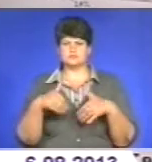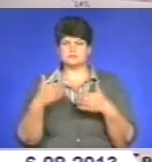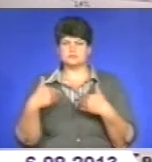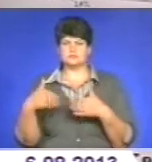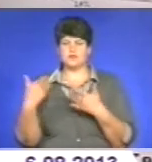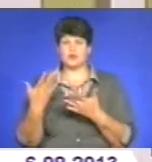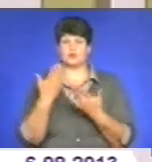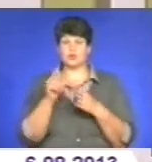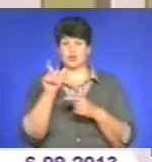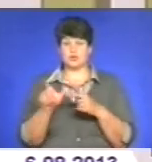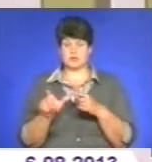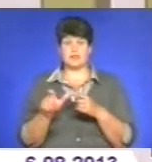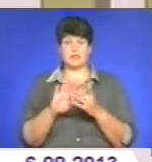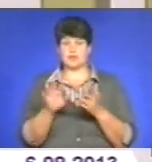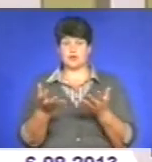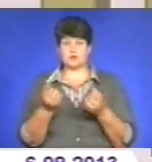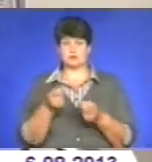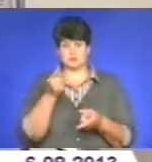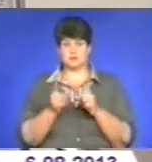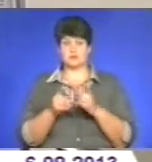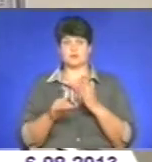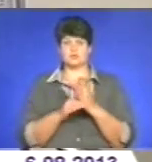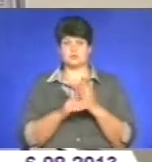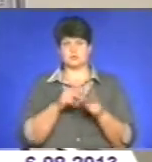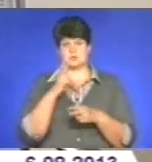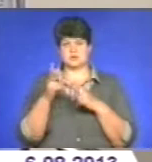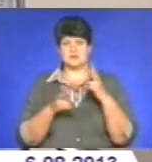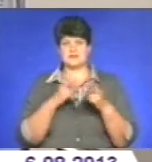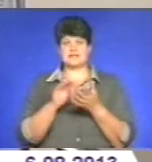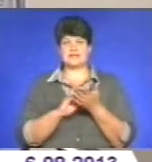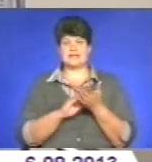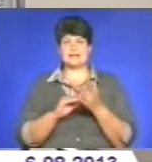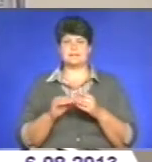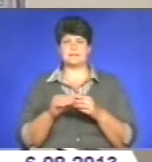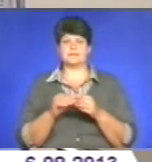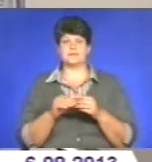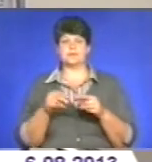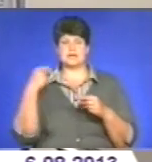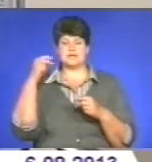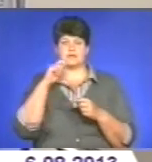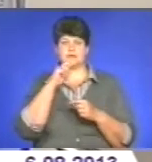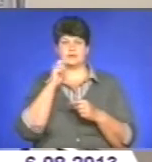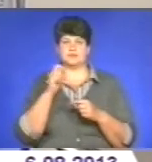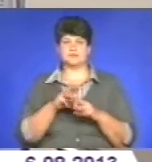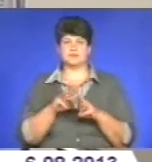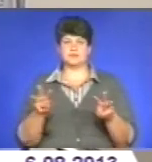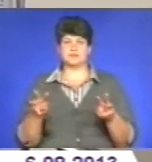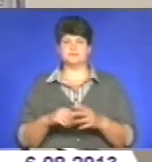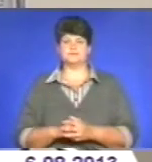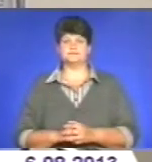якщо людина не отримає реальну допомогу, скаржаться у секретаріат Кабінету міністрів. Наталія Шкароба, Ігор Куркодим. Новини УТР.